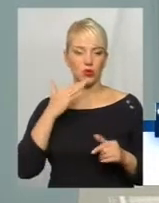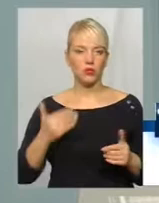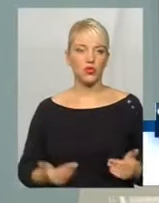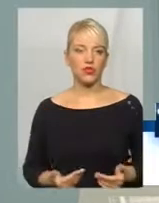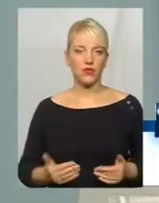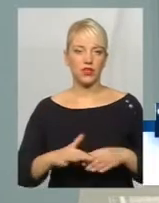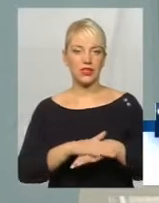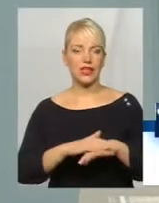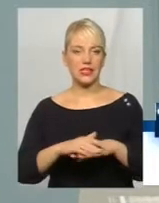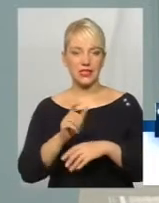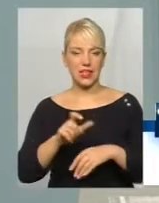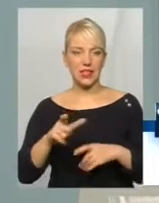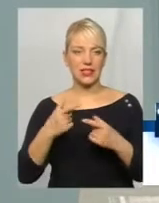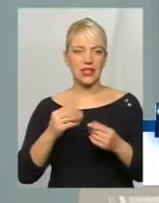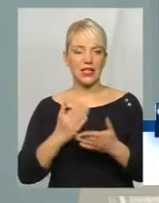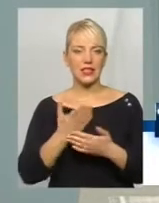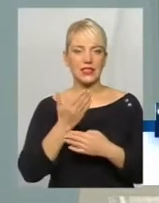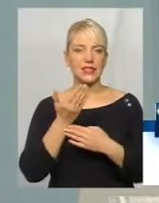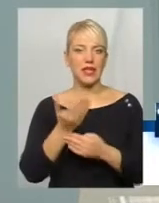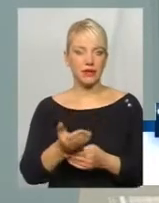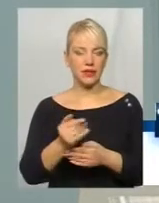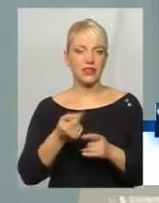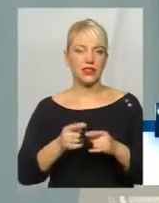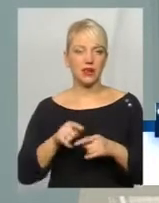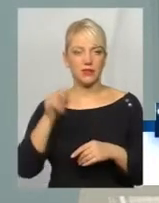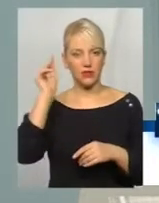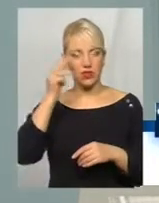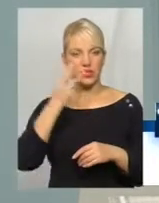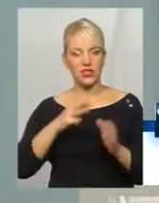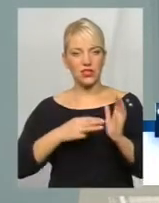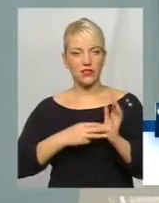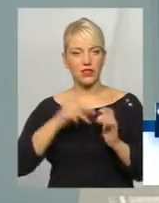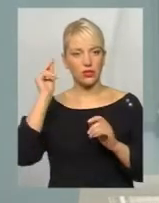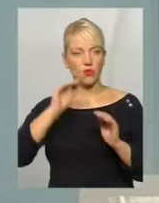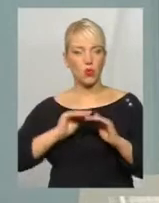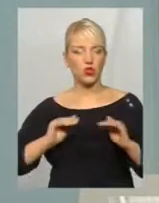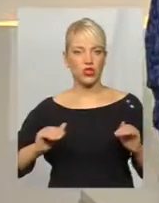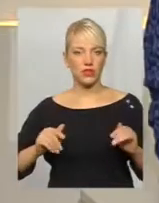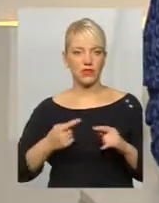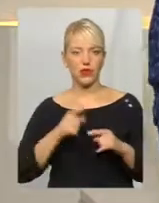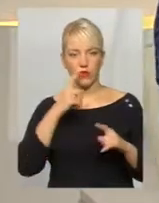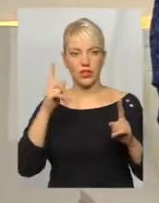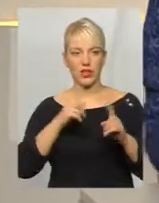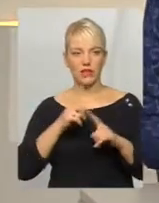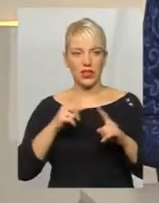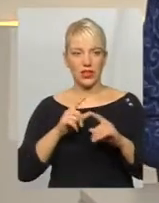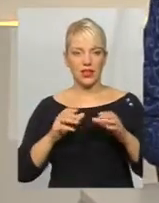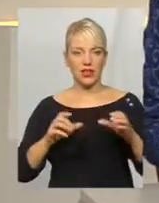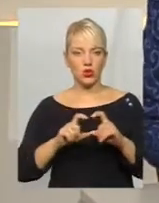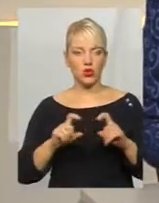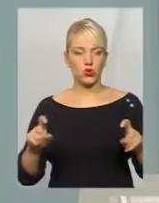населення, де є запит, і там всього навчається 38 учнів, тобто кількість дітей невеликих. Пілипи Хребтівські